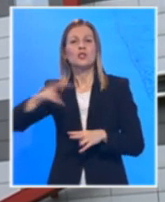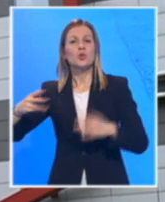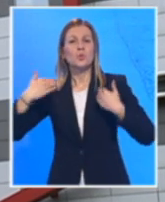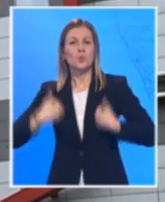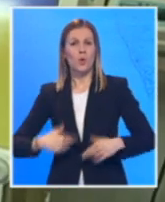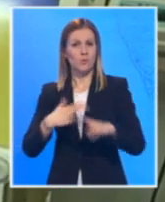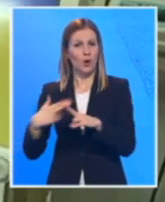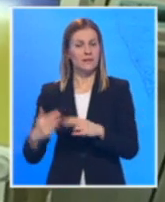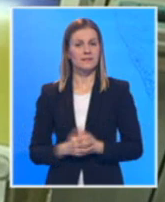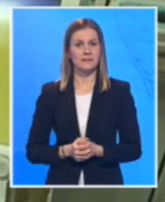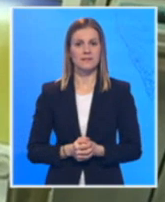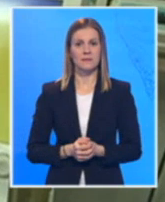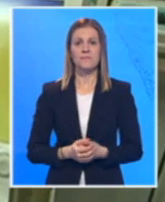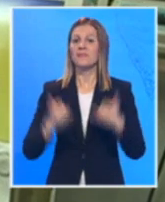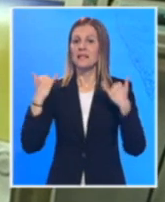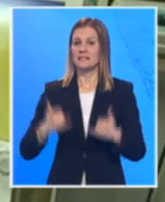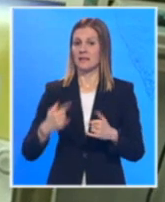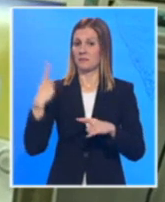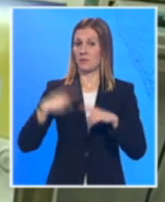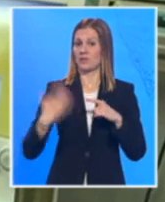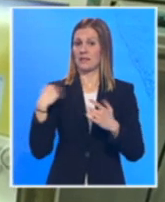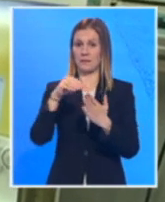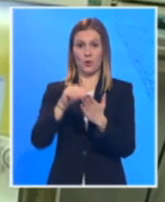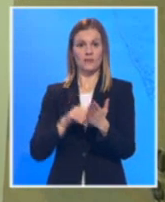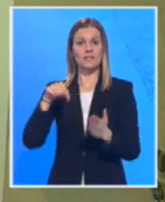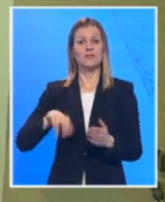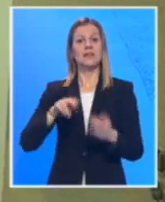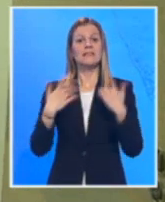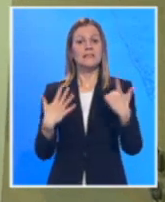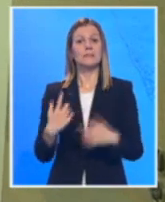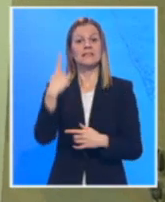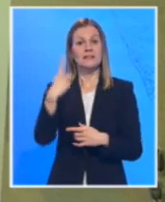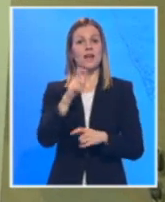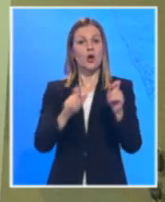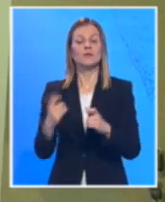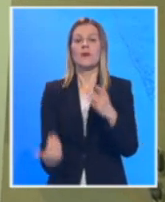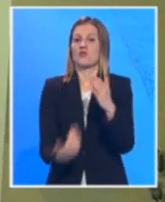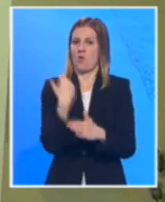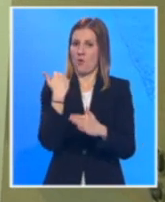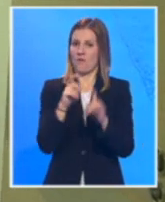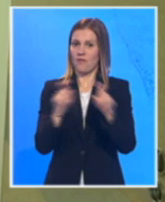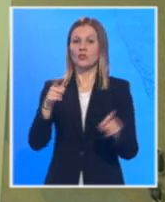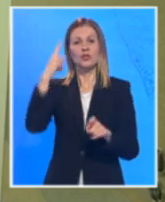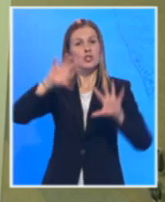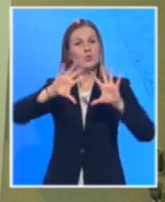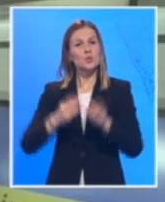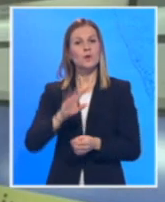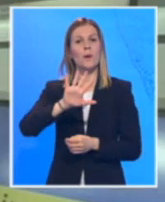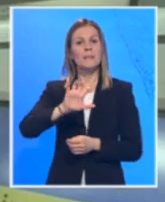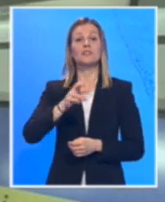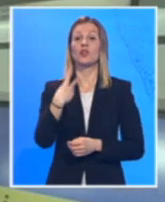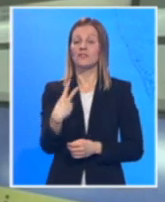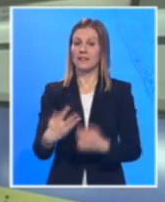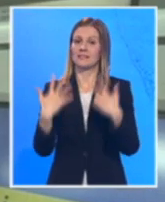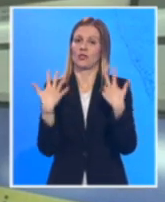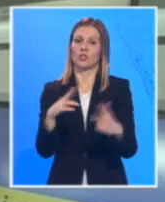bolesti. Prema poslednjim podacima, kod nas je 71 osoba novo bolela, ukupno 528 osobo je